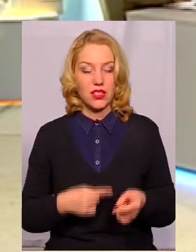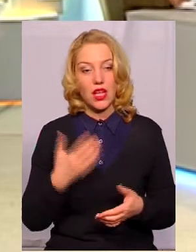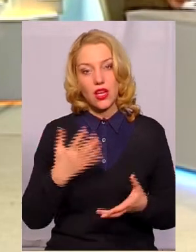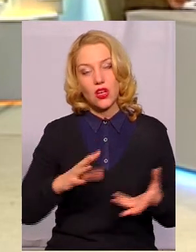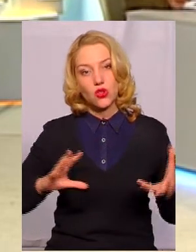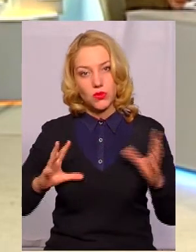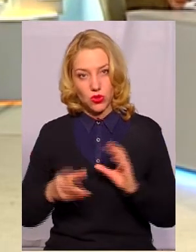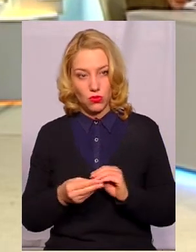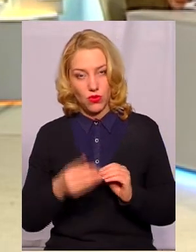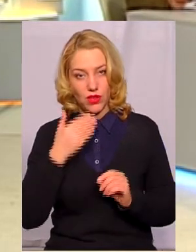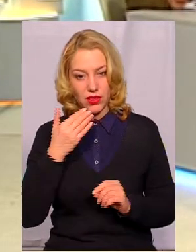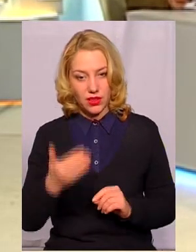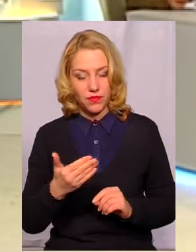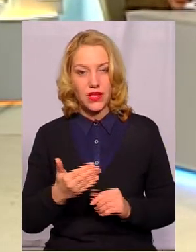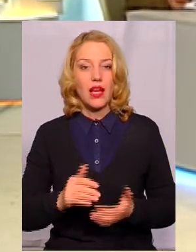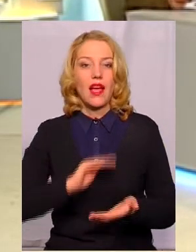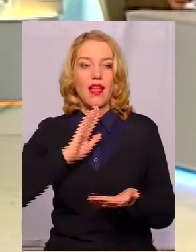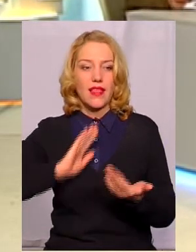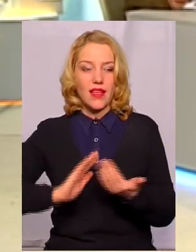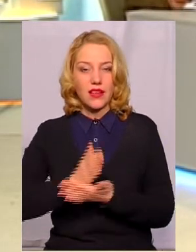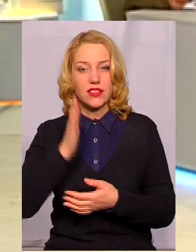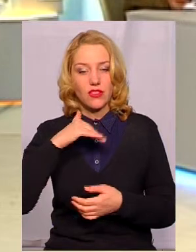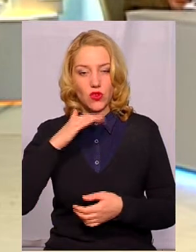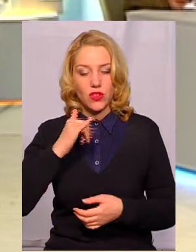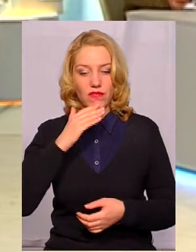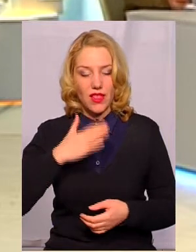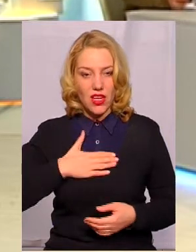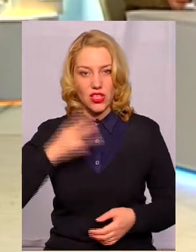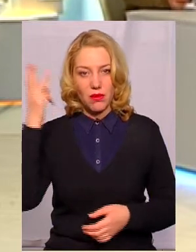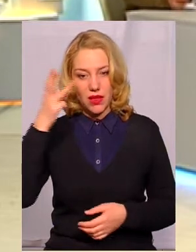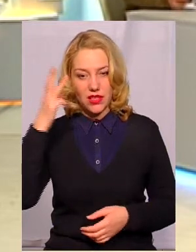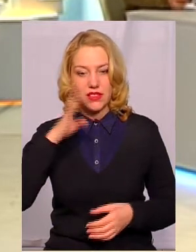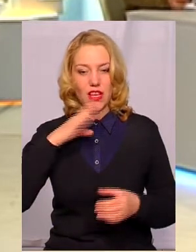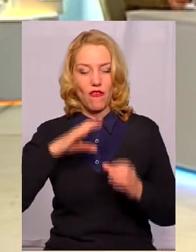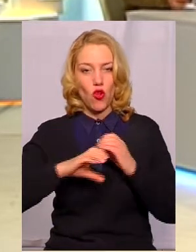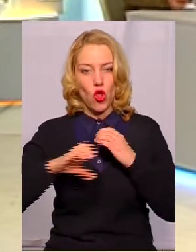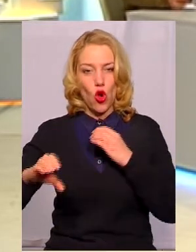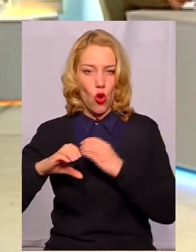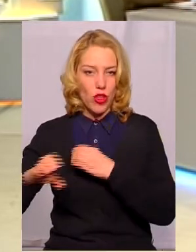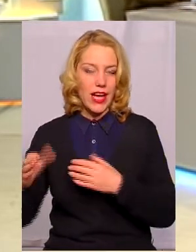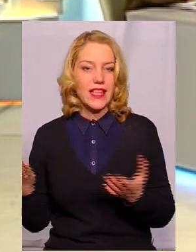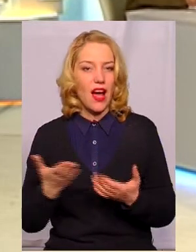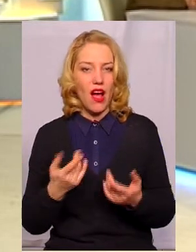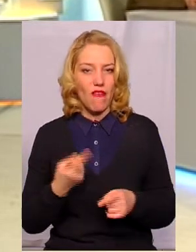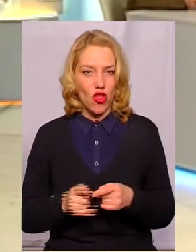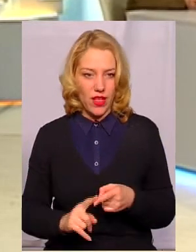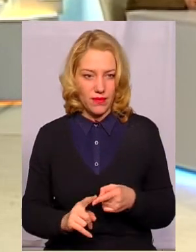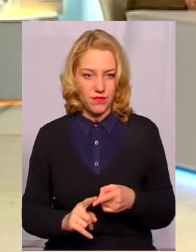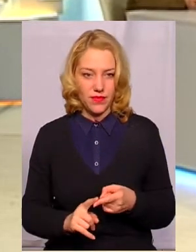підсумувати, якість води у наших хмельницьких водогонах, яка вона?